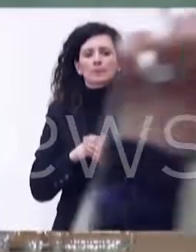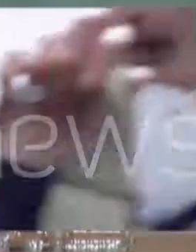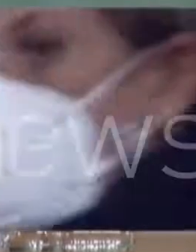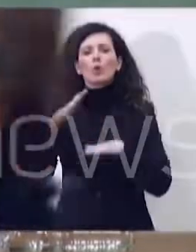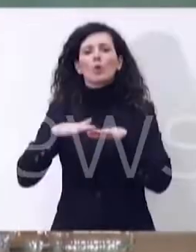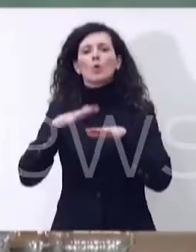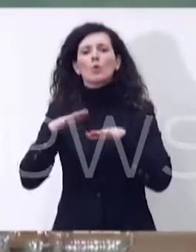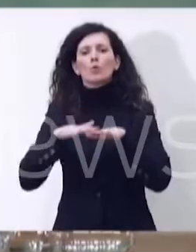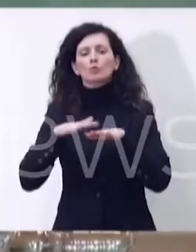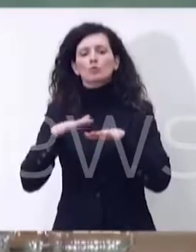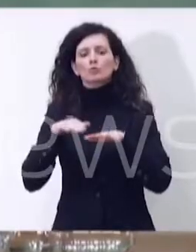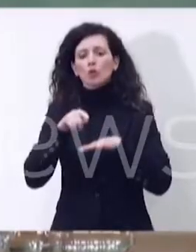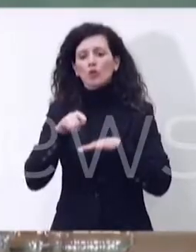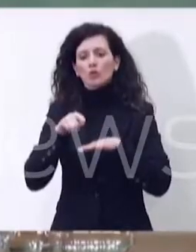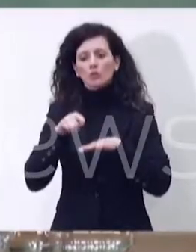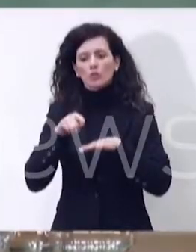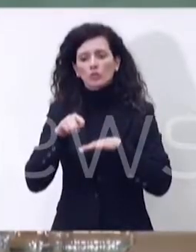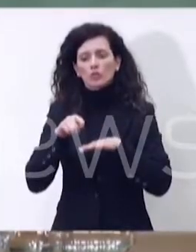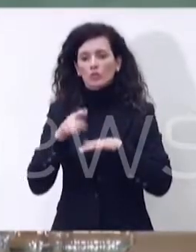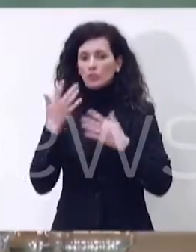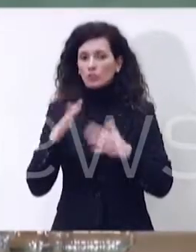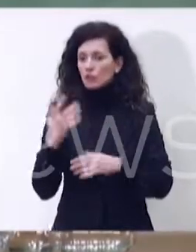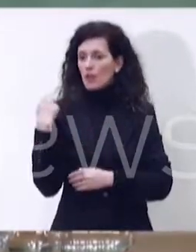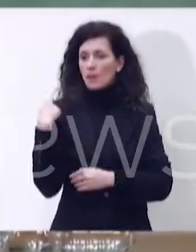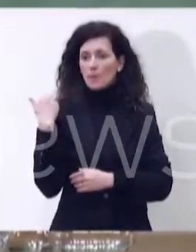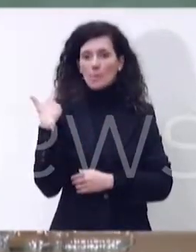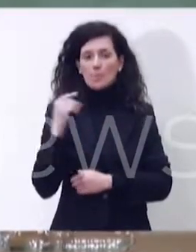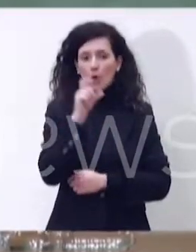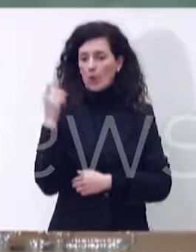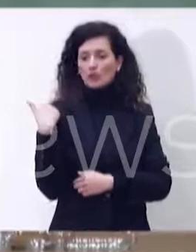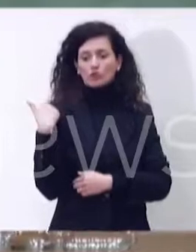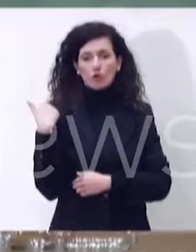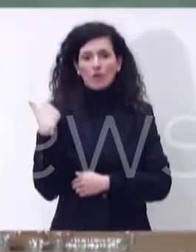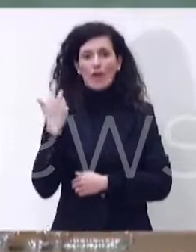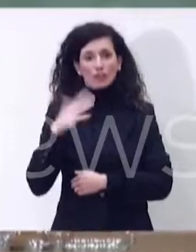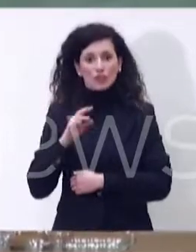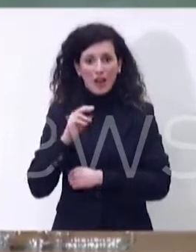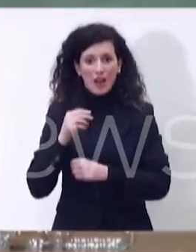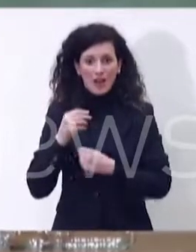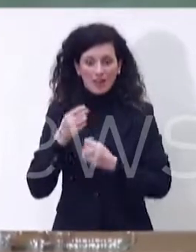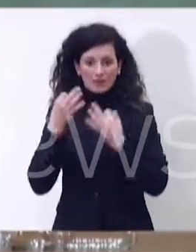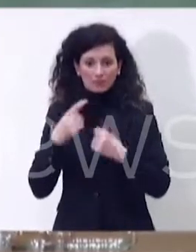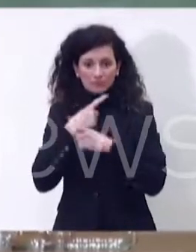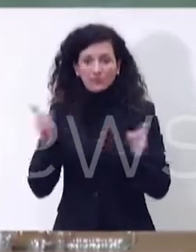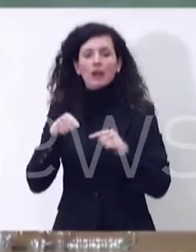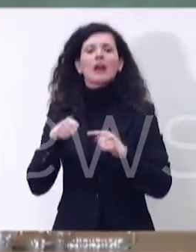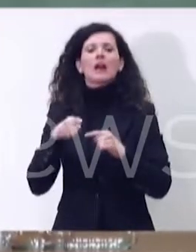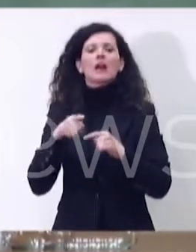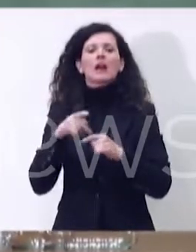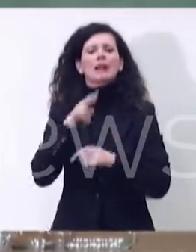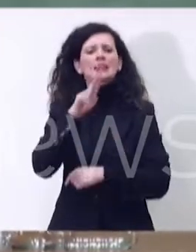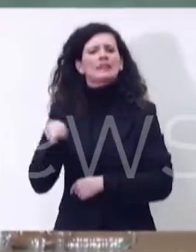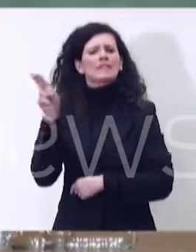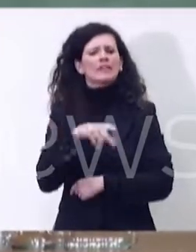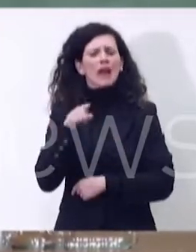emesso alcuni giorni fa e se ricordate anche nell'emissione di questo divieto